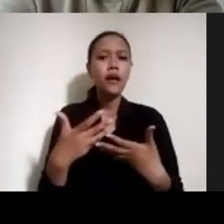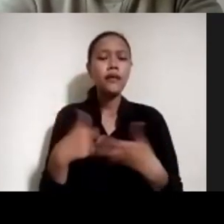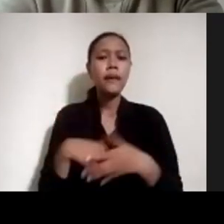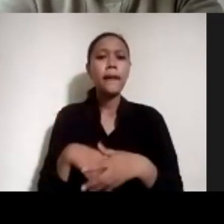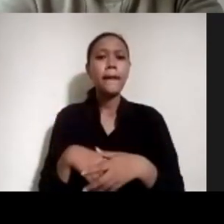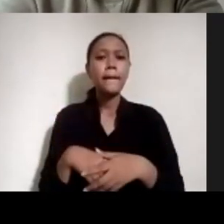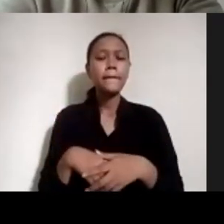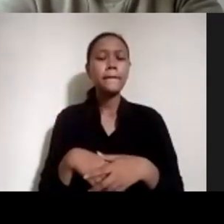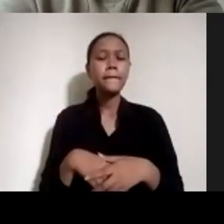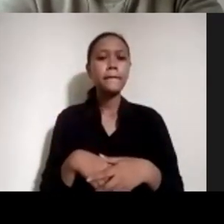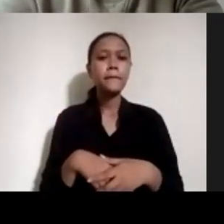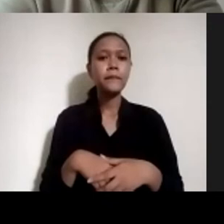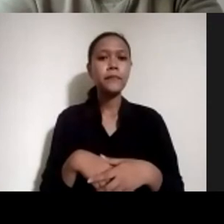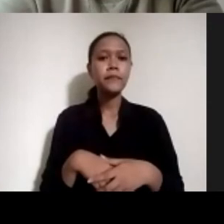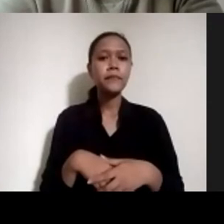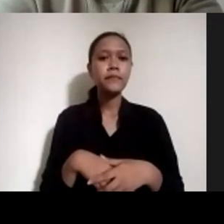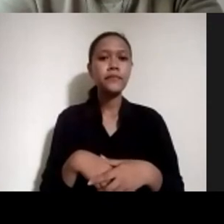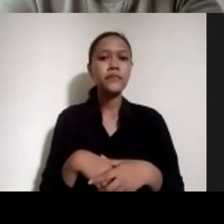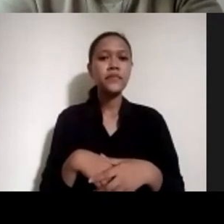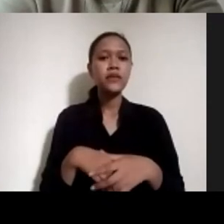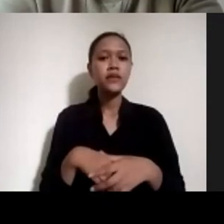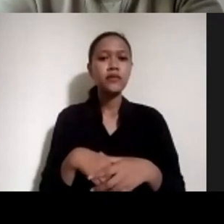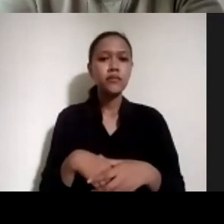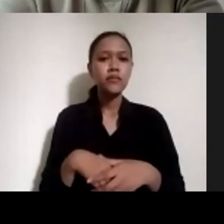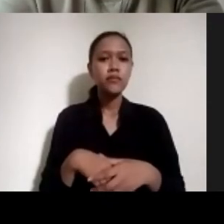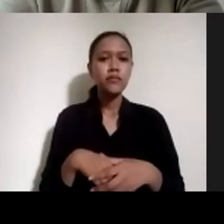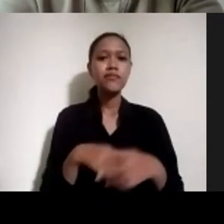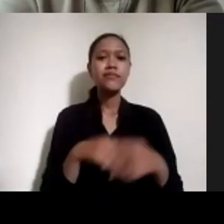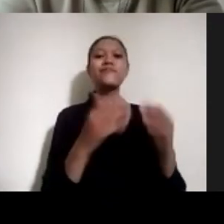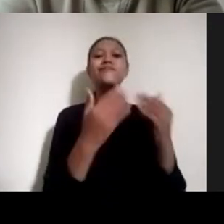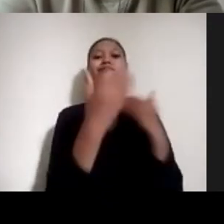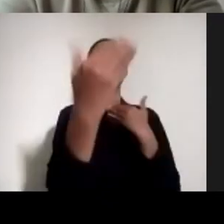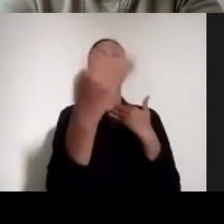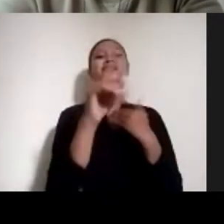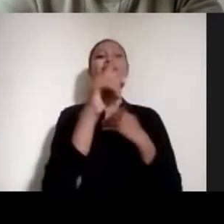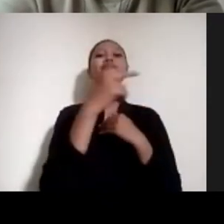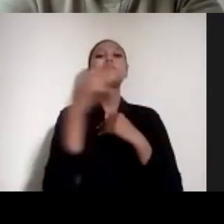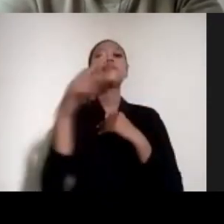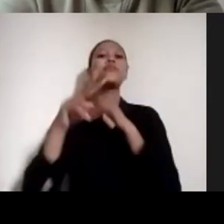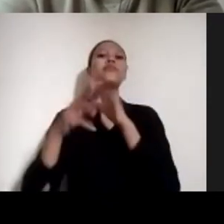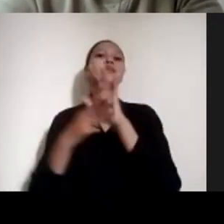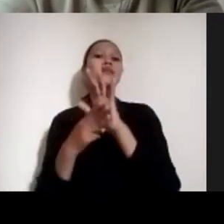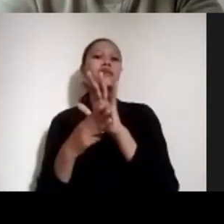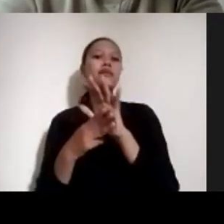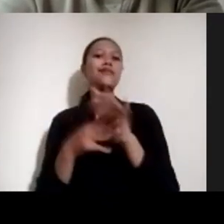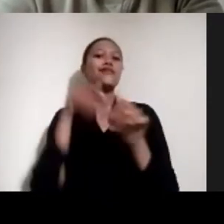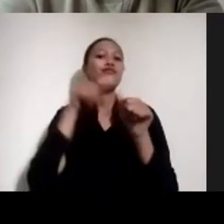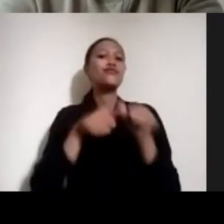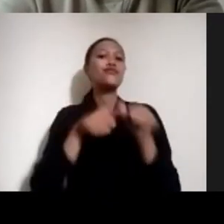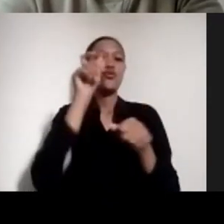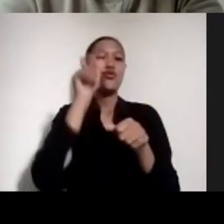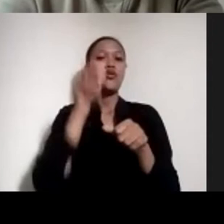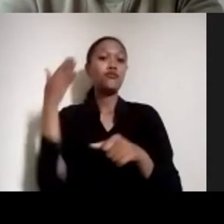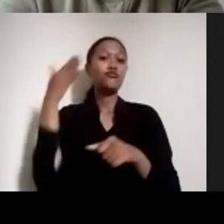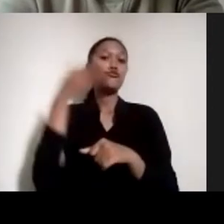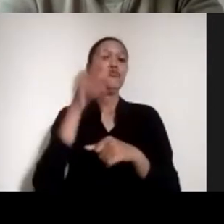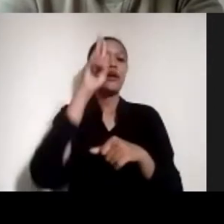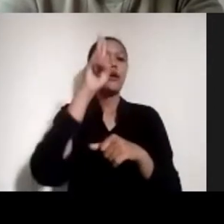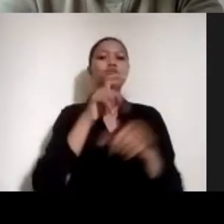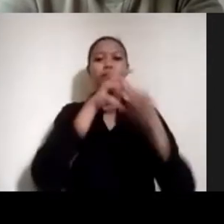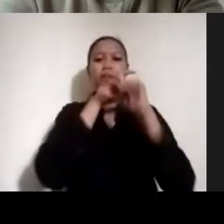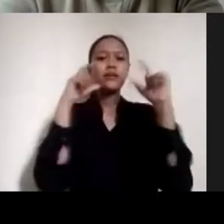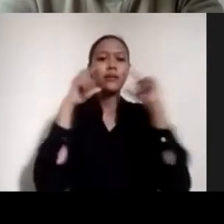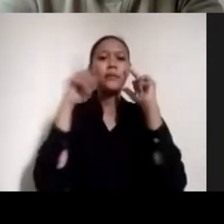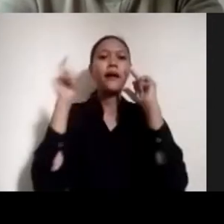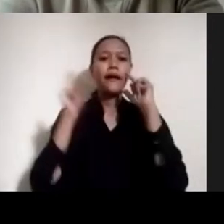virus COVID gitu, jaraknya 1 sampai 2 meter. Ini visitor, dia harus pakai masker. Kemudian, kalau